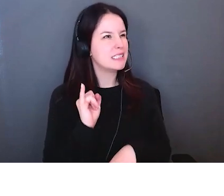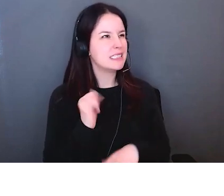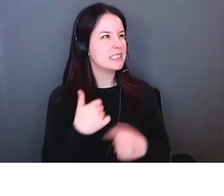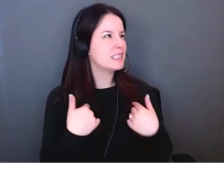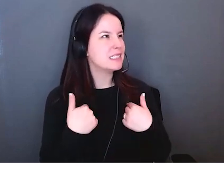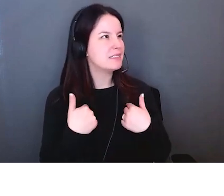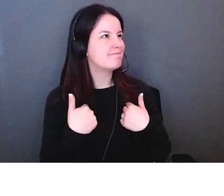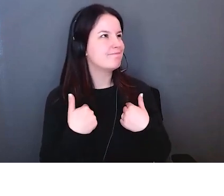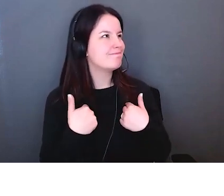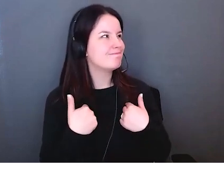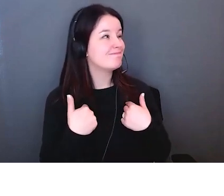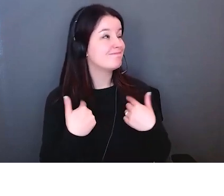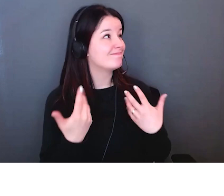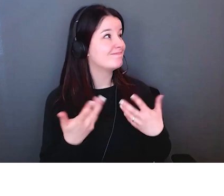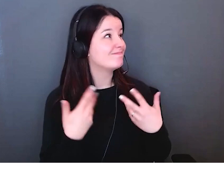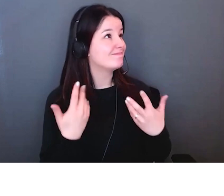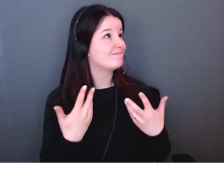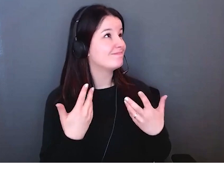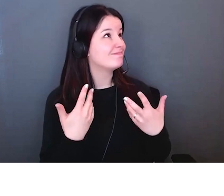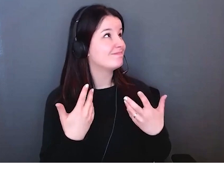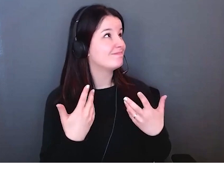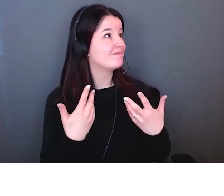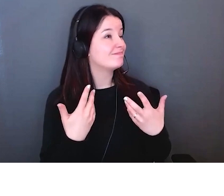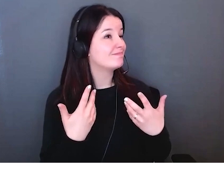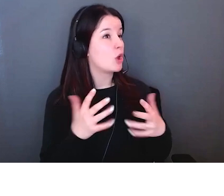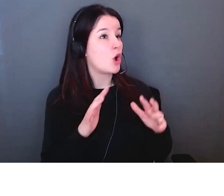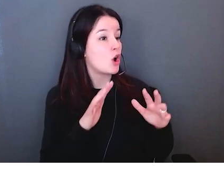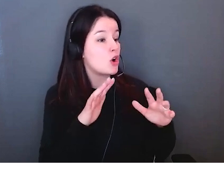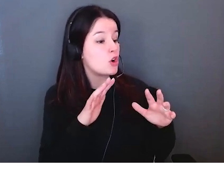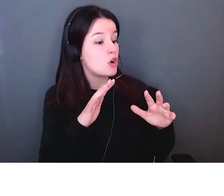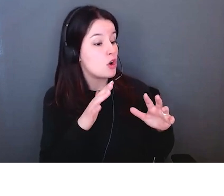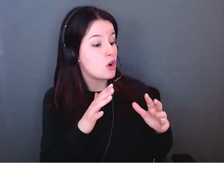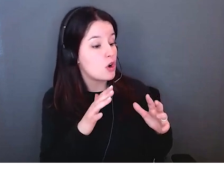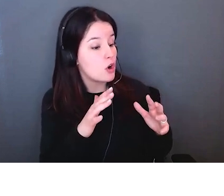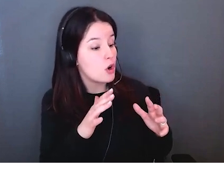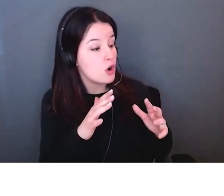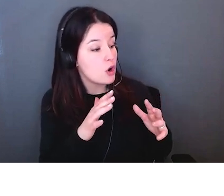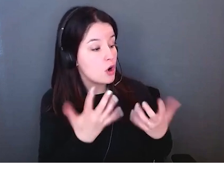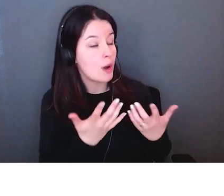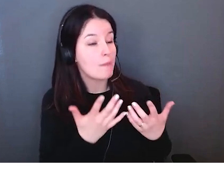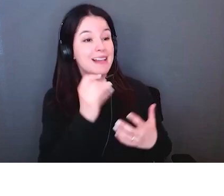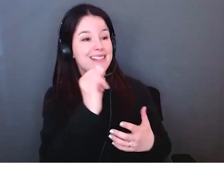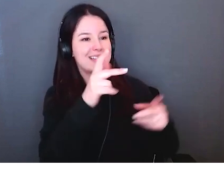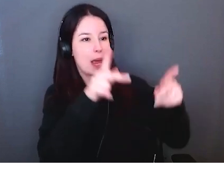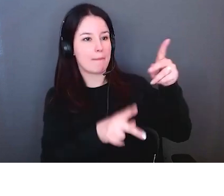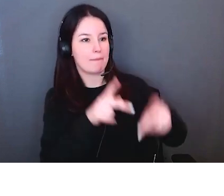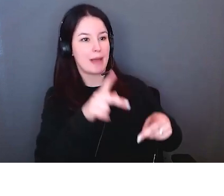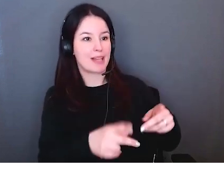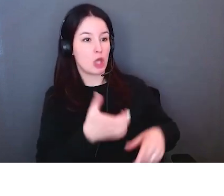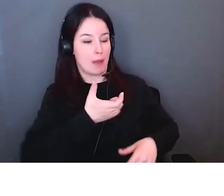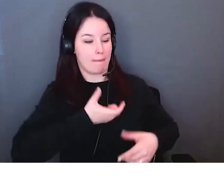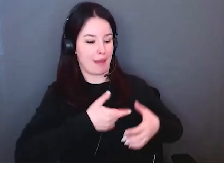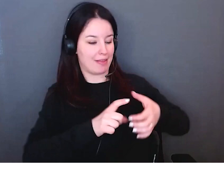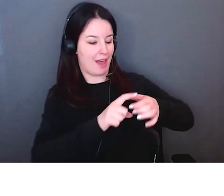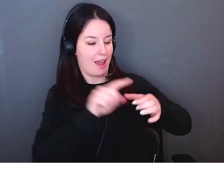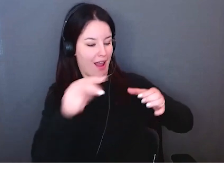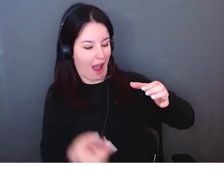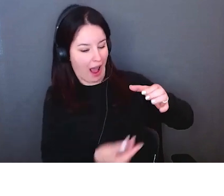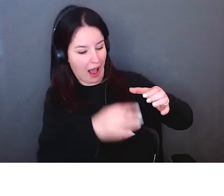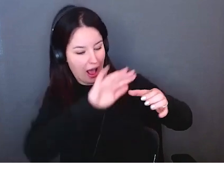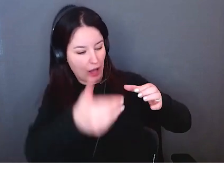Donc au début je vous ai dit on va bien commencer on va bien clôturer et au milieu on va